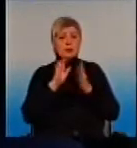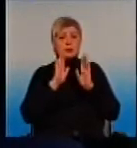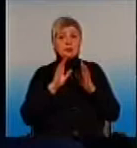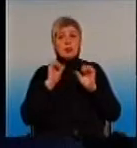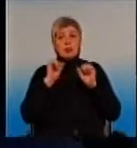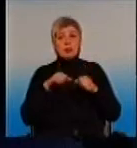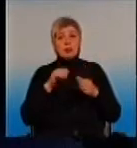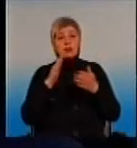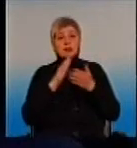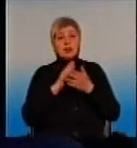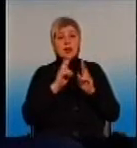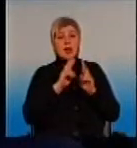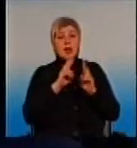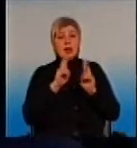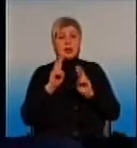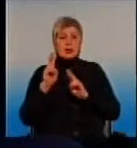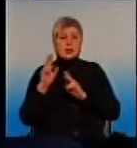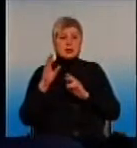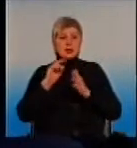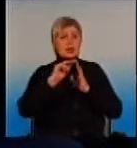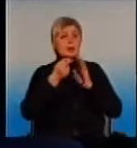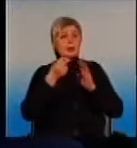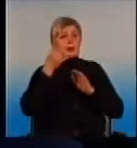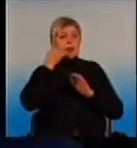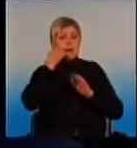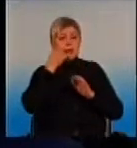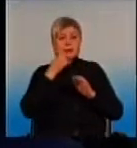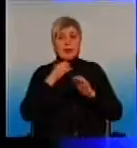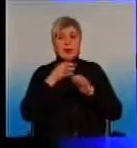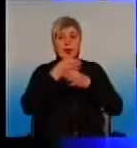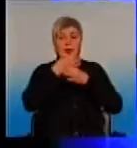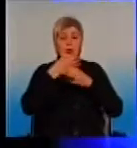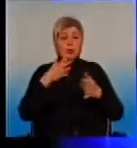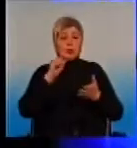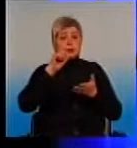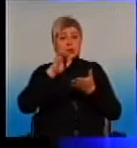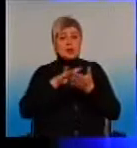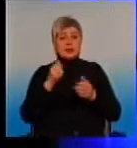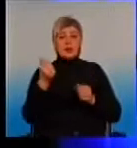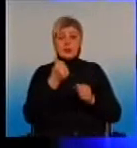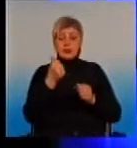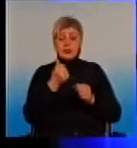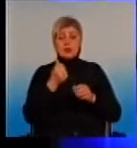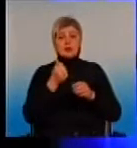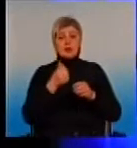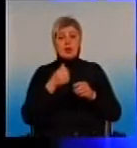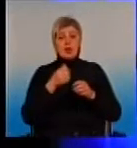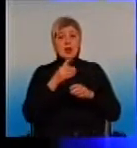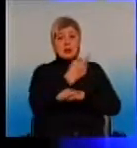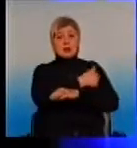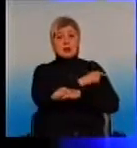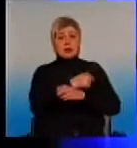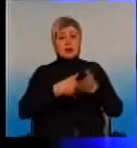куди звертатись, якийсь номер, куди люди звернуться, отримують відповіді? В будь-якому центрі первичній медико-санітарній допомоги